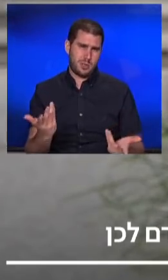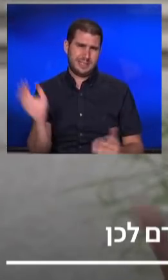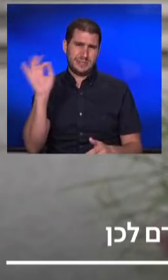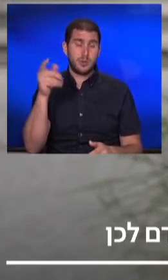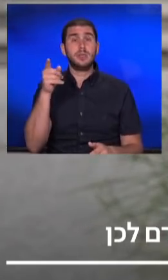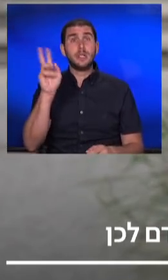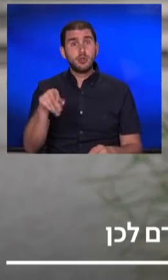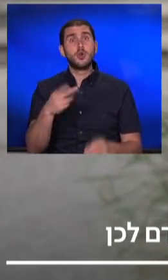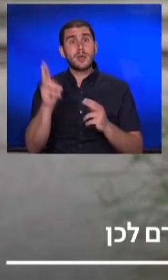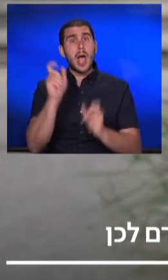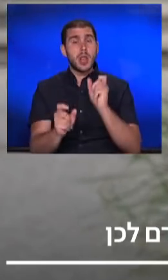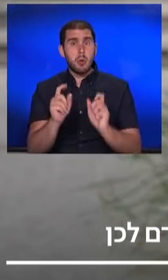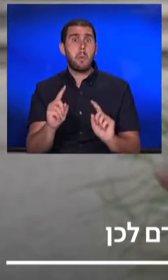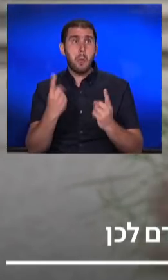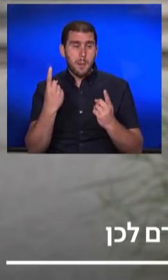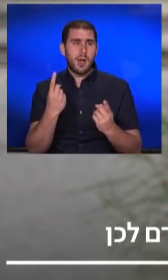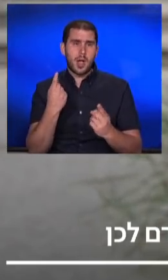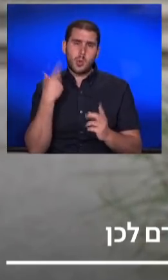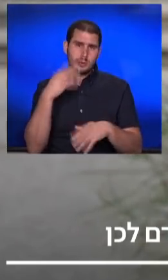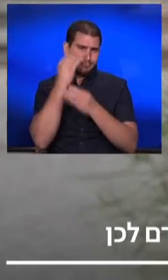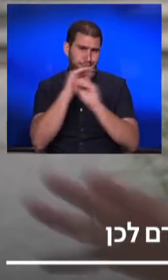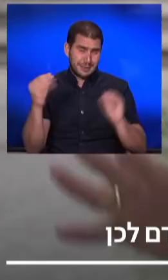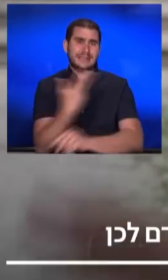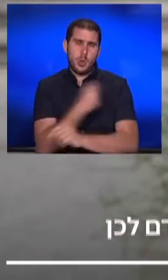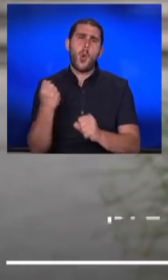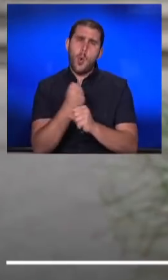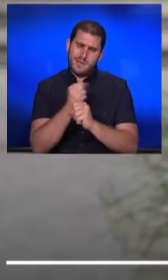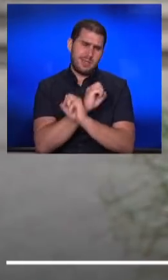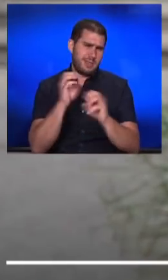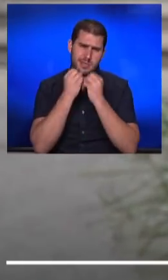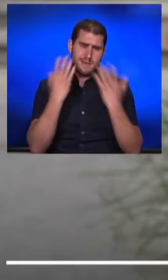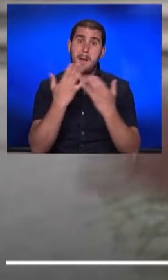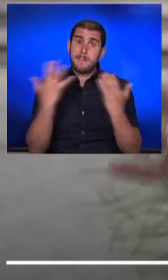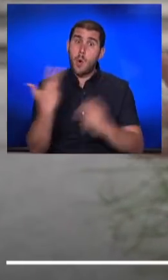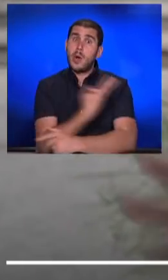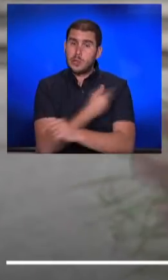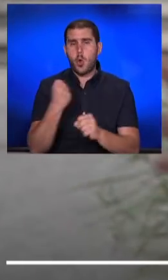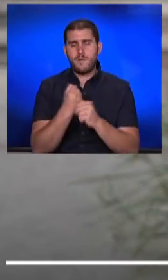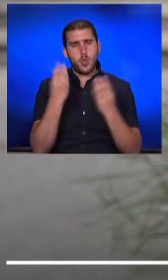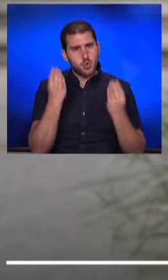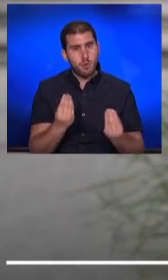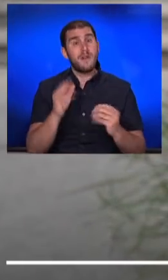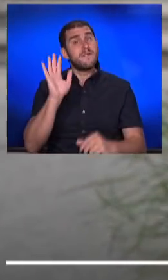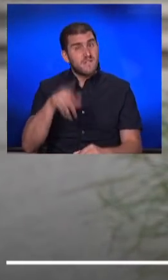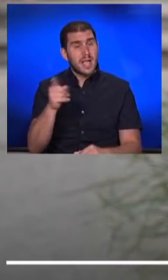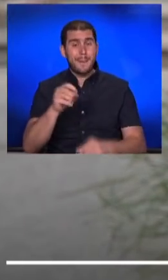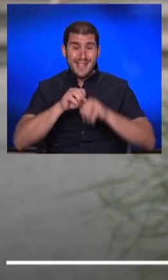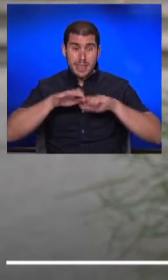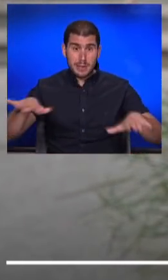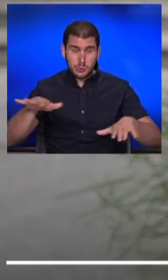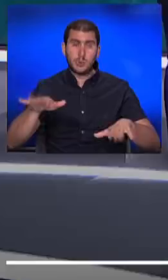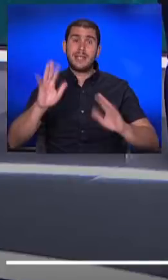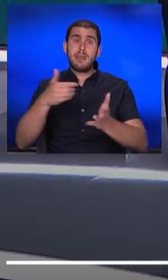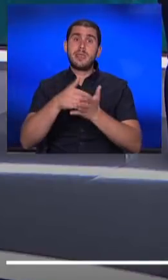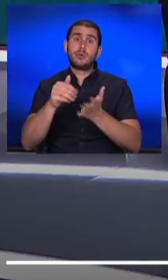יותר אנשים שבכל זאת, קודם כל אני רוצה להגיד, החיסון עובד נהדר, ברור שהחיסון עובד נהדר, ולכן גם ההתפרצות הזאת, היא תמשיך